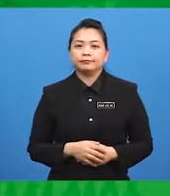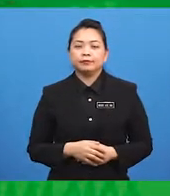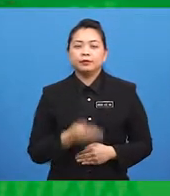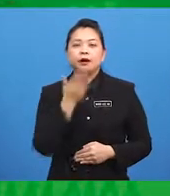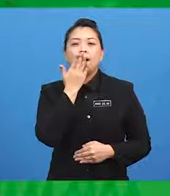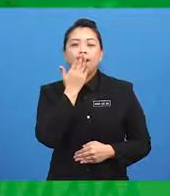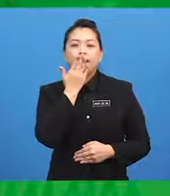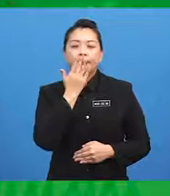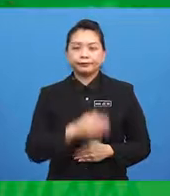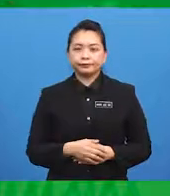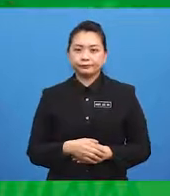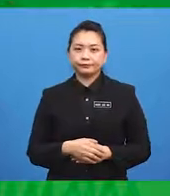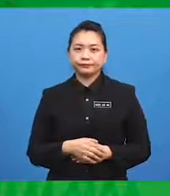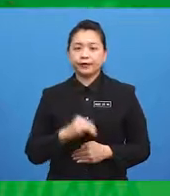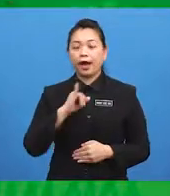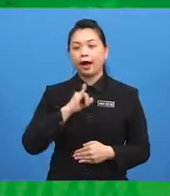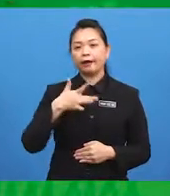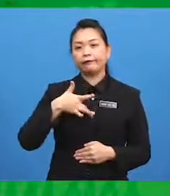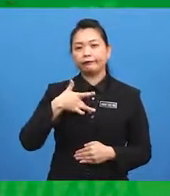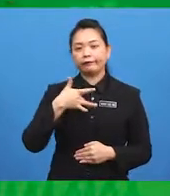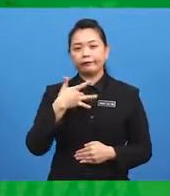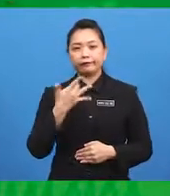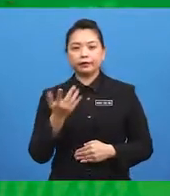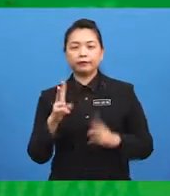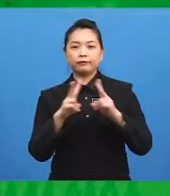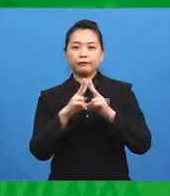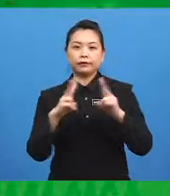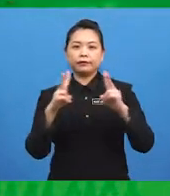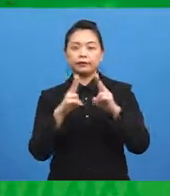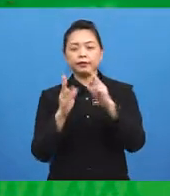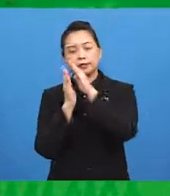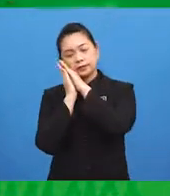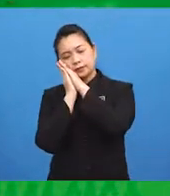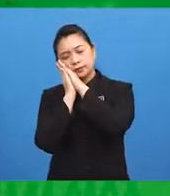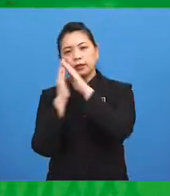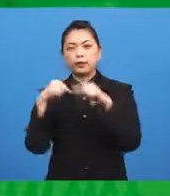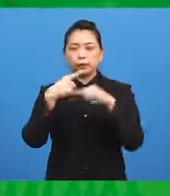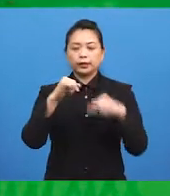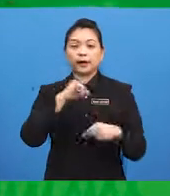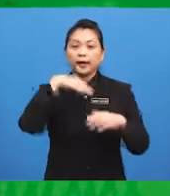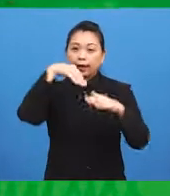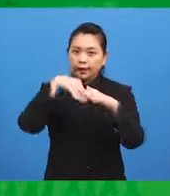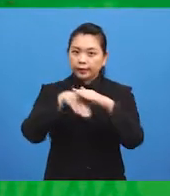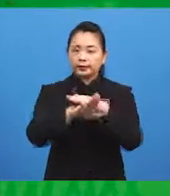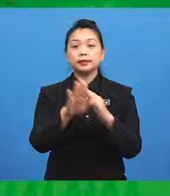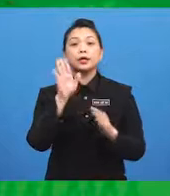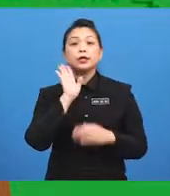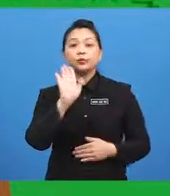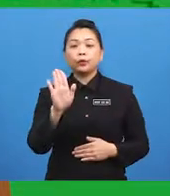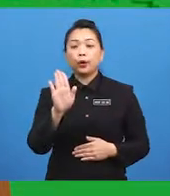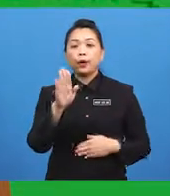Oh... I felt... ...really... ...sleepy... ...when I entered... ...your bedroom.